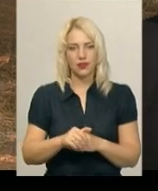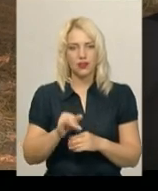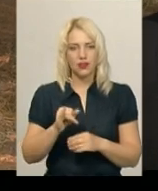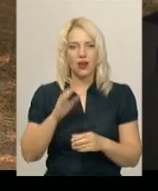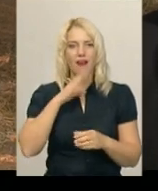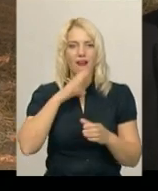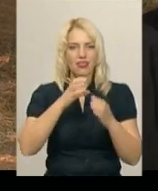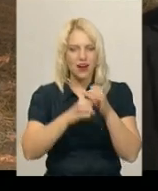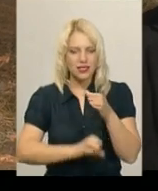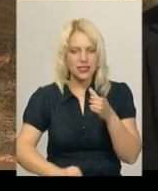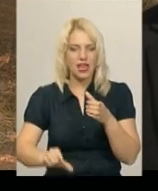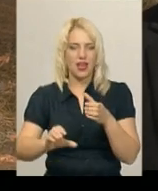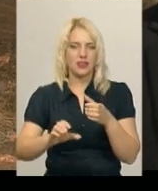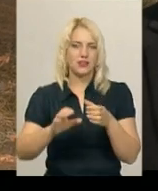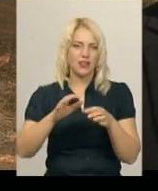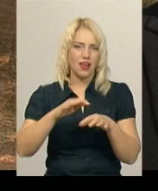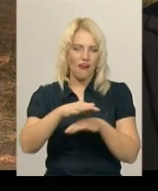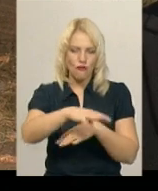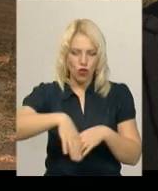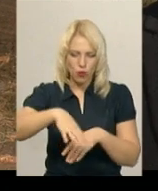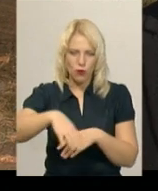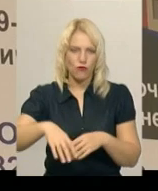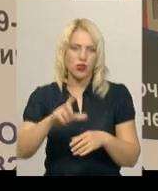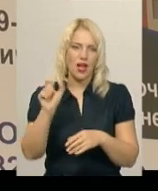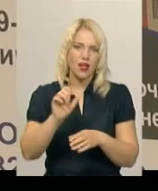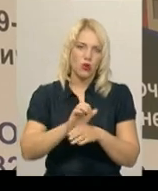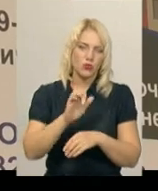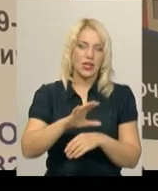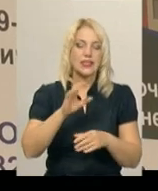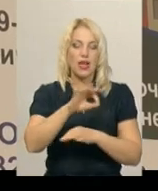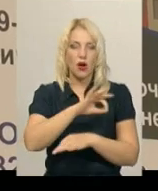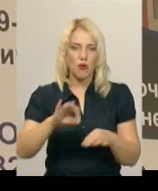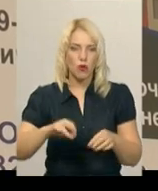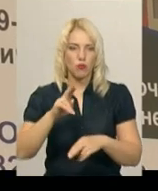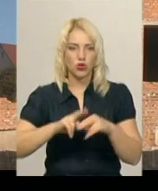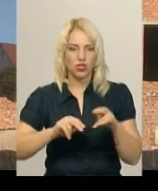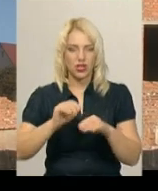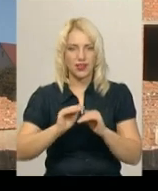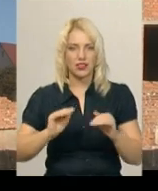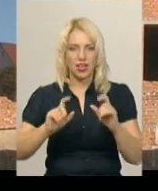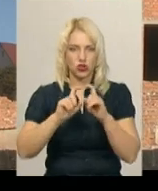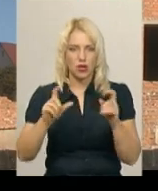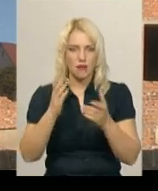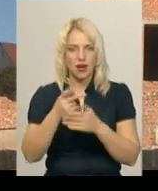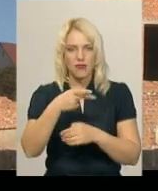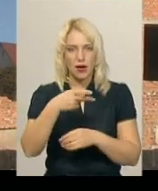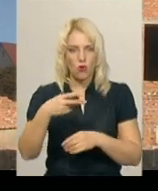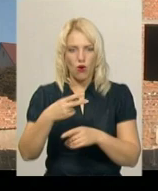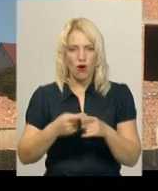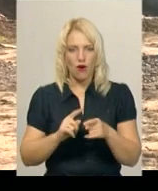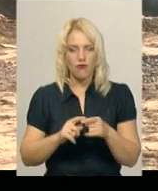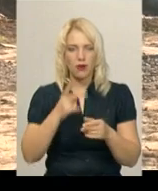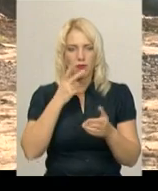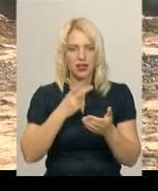каналізація, водопровод, газопостачання. За проєктом, будівля дошкільного навчального закладу має два поверхи. Поряд